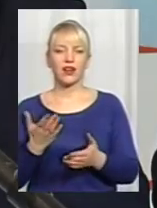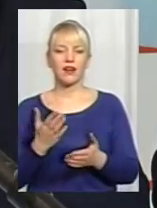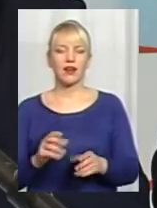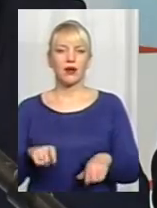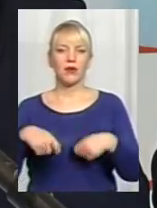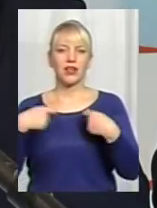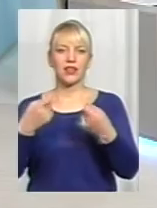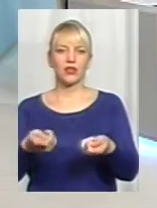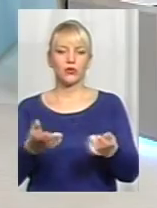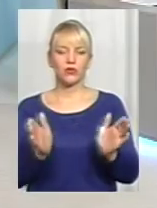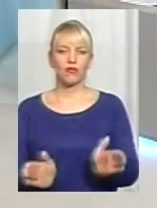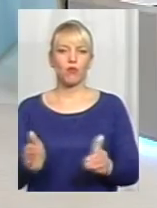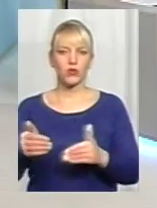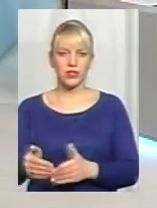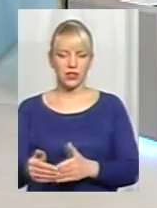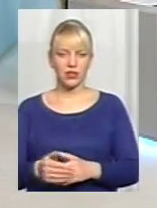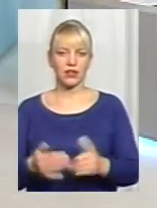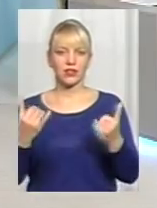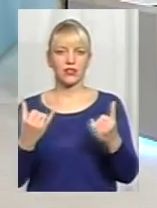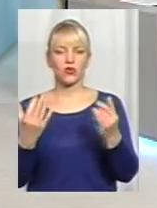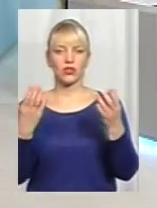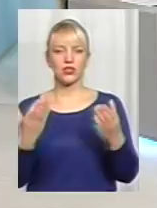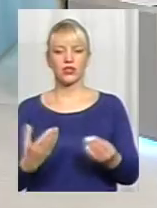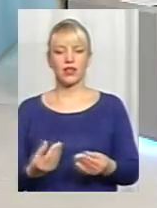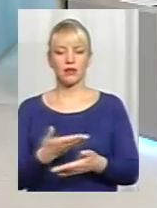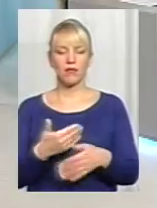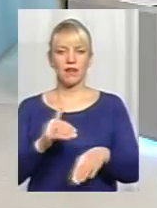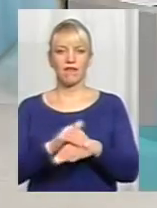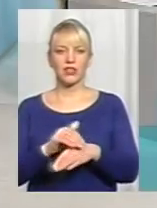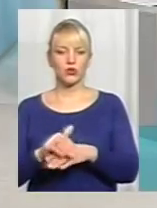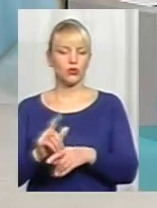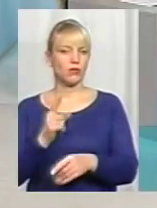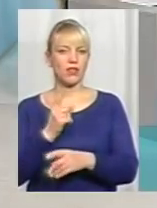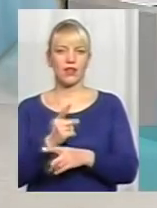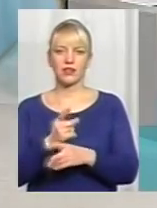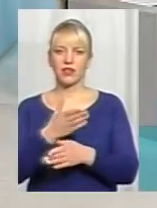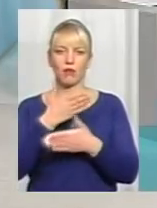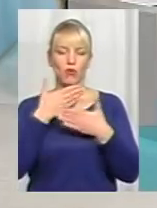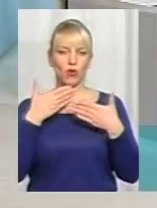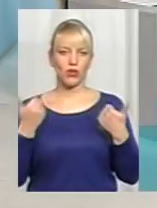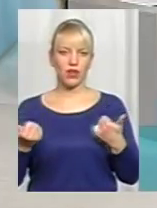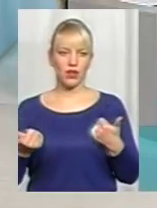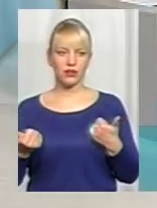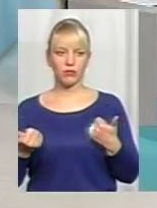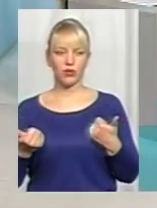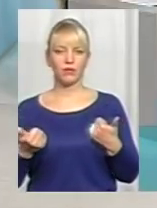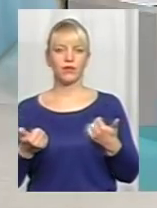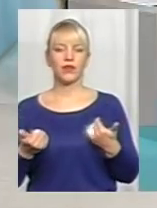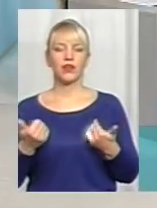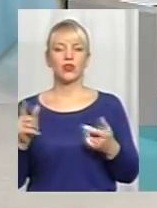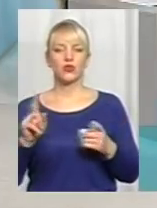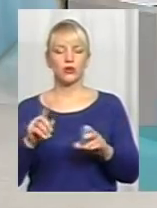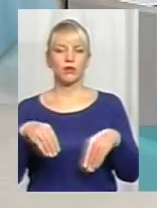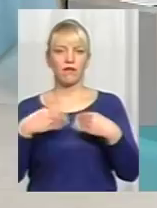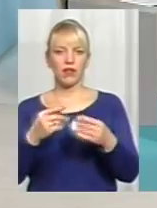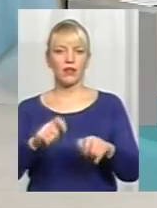передачах. Ми на сьогоднішній день фіксуємо це, не забороняємо рідним, якщо вони надають ці передачі, і